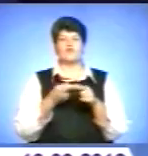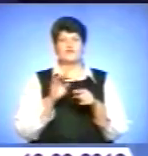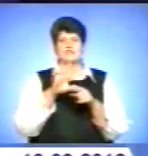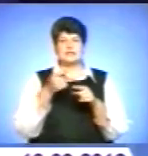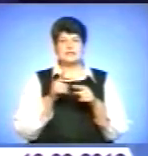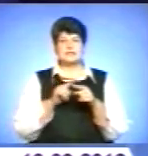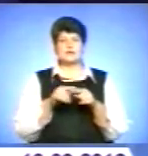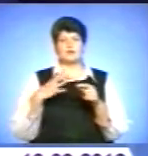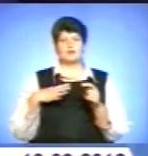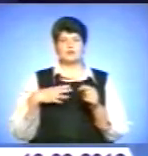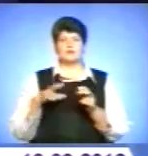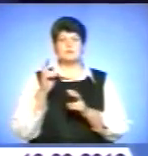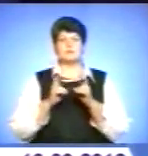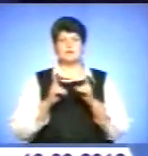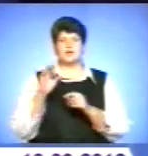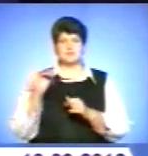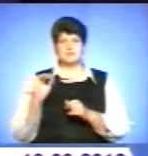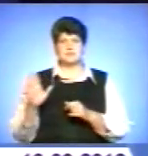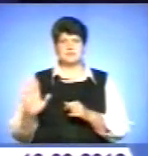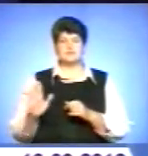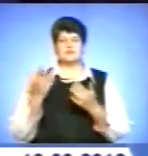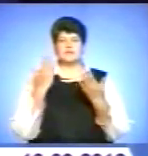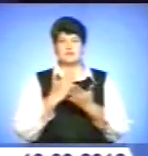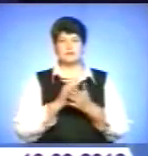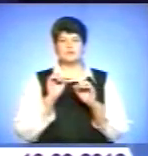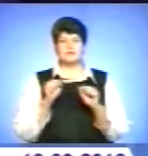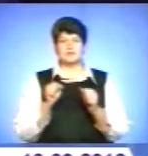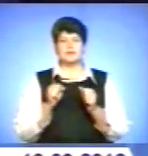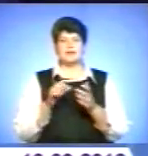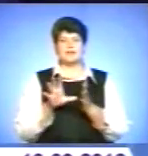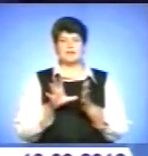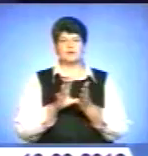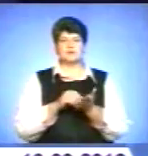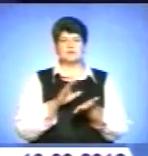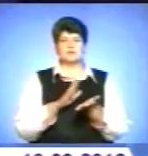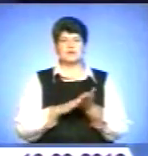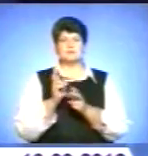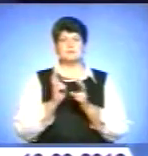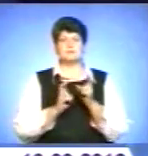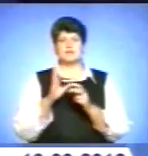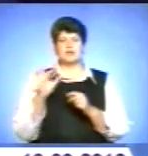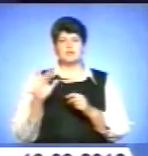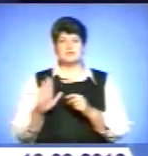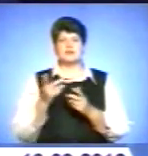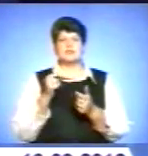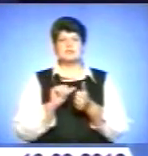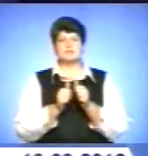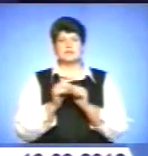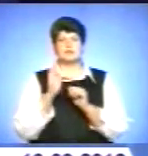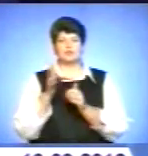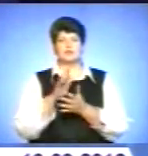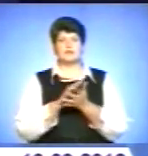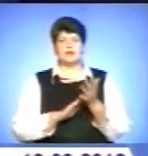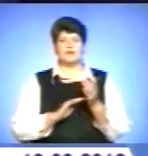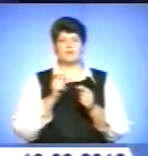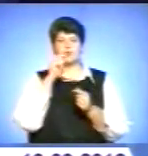очікує на підприємців. На сьогодні вже існує можливість електронної реєстрації підприємств. Яких саме змін буде зазнавати і надалі український